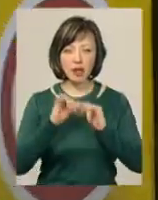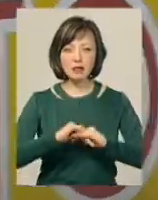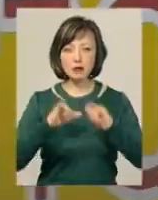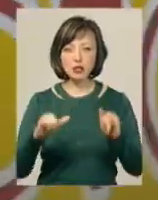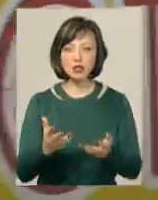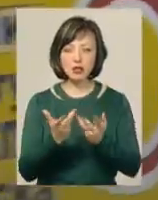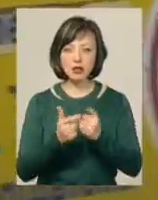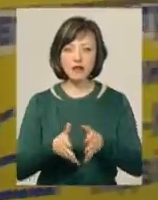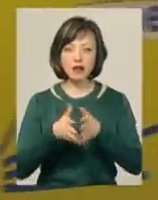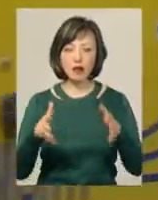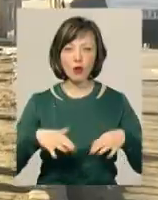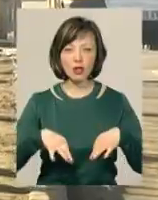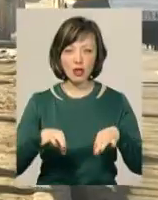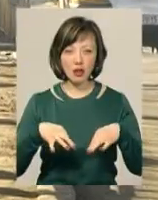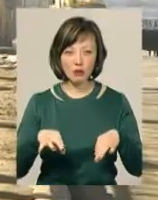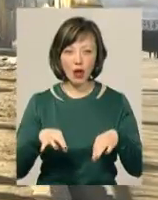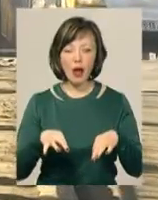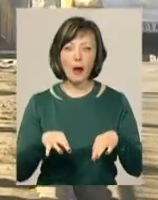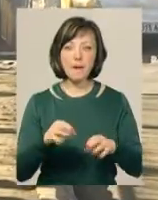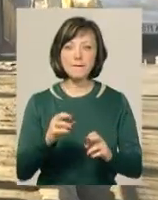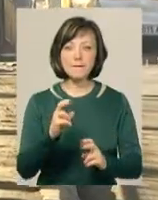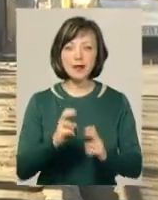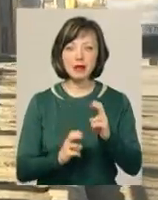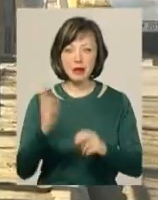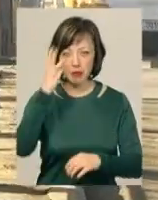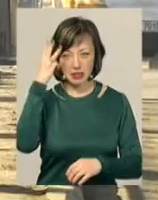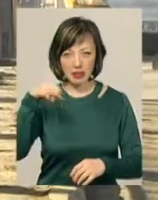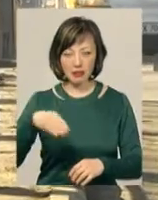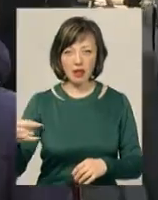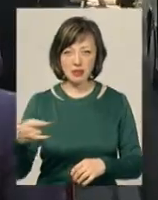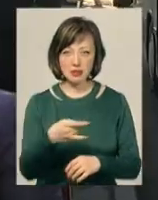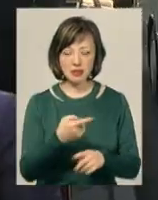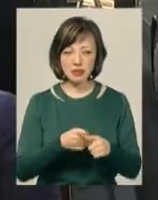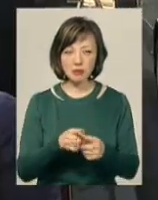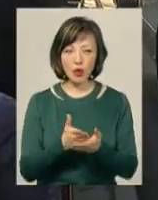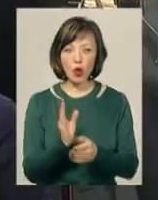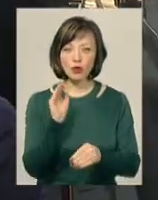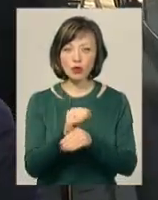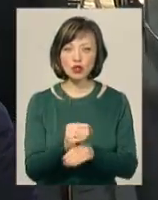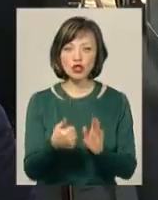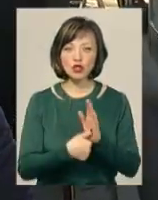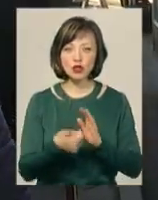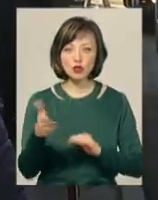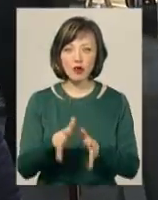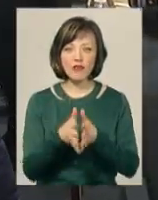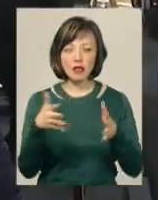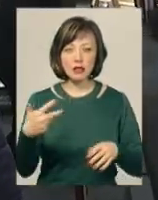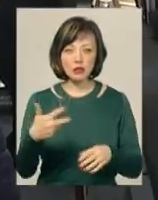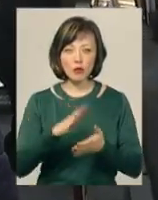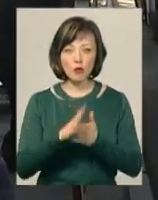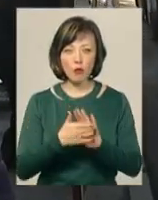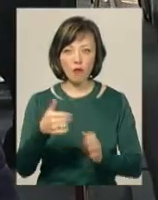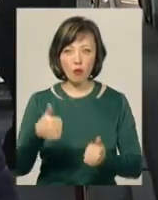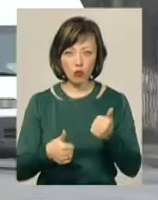кількості великогабаритного транспорту. Підприємство «Хмельницький таксі», яке обслуговує цей маршрут, додало шість великих тридцяток. Це була одна із умов